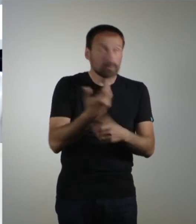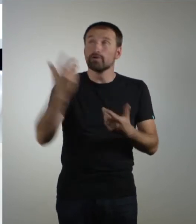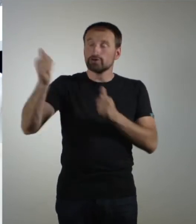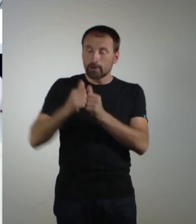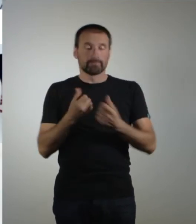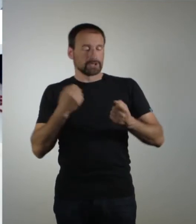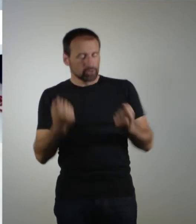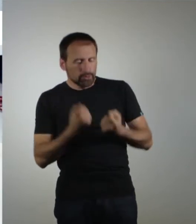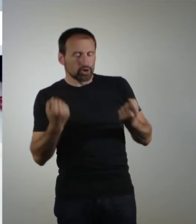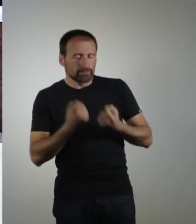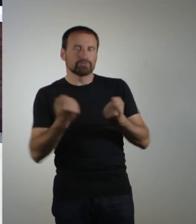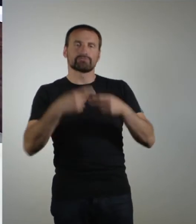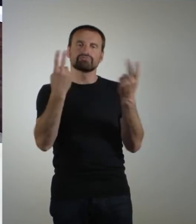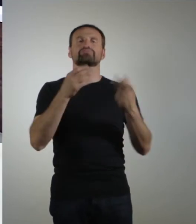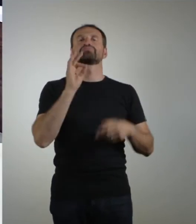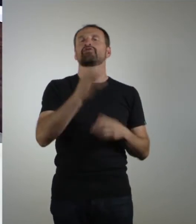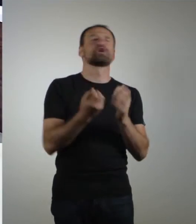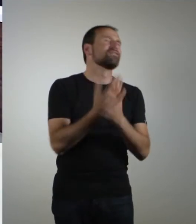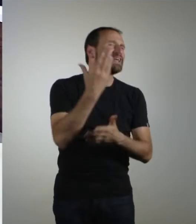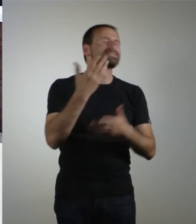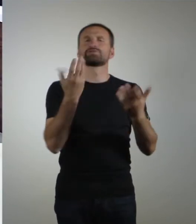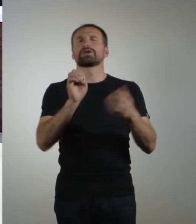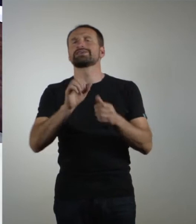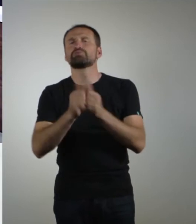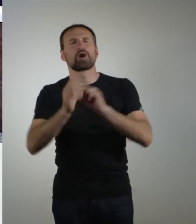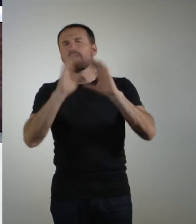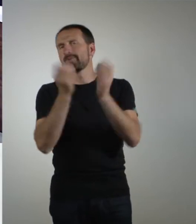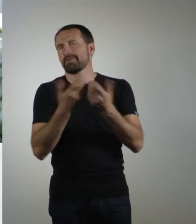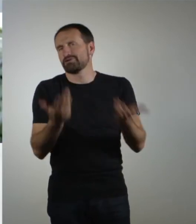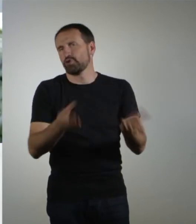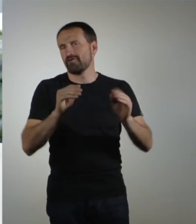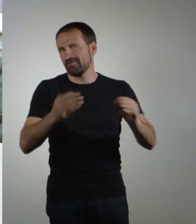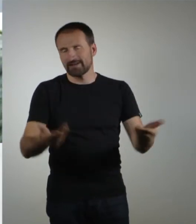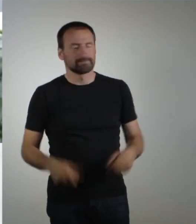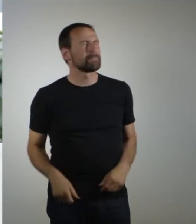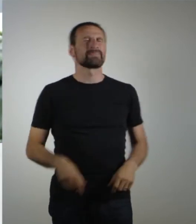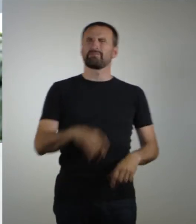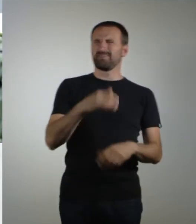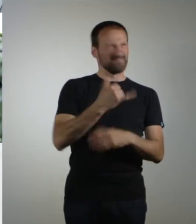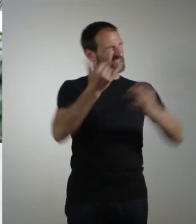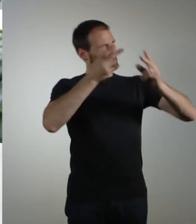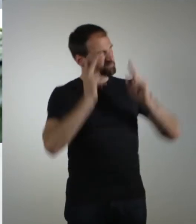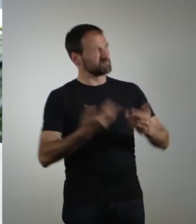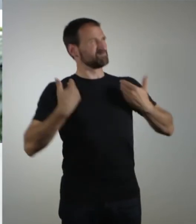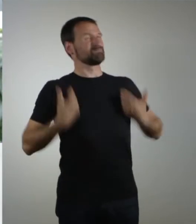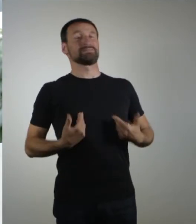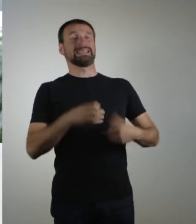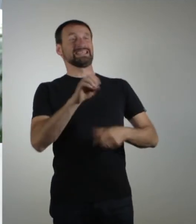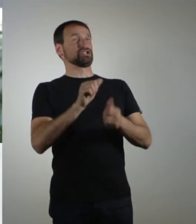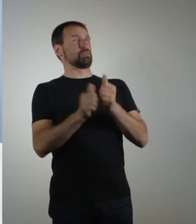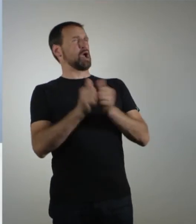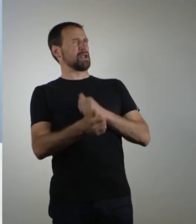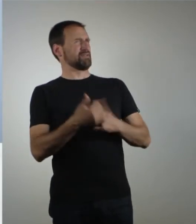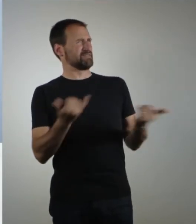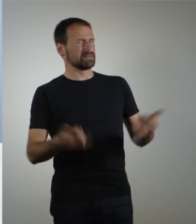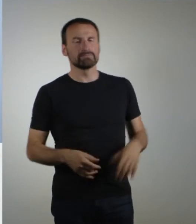genutzt oder für E-Sport-Events im Allgemeinen. Wie wird man denn E-Sportler? Ja, du fängst halt an, ein Spiel als Hobby zu spielen im Endeffekt. Also bei mir war es so,